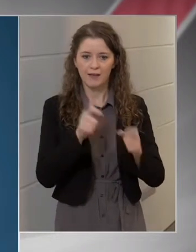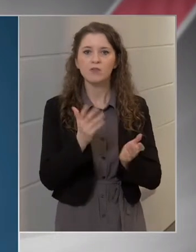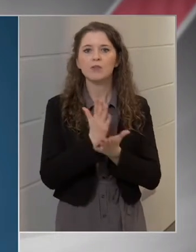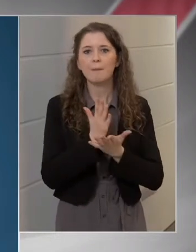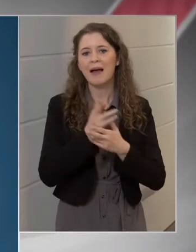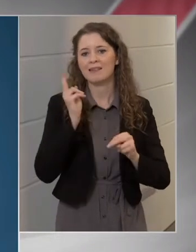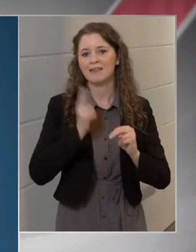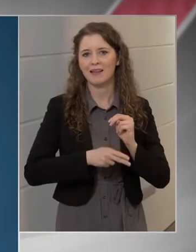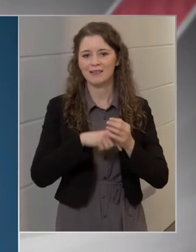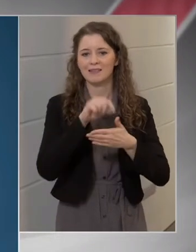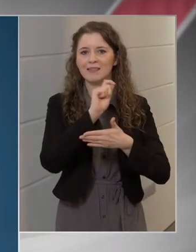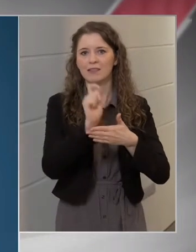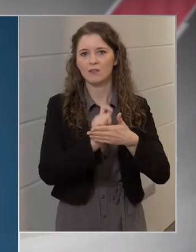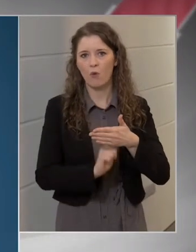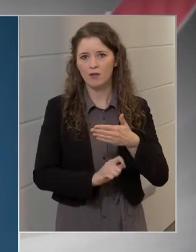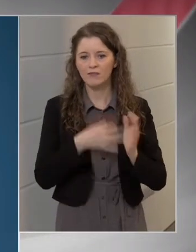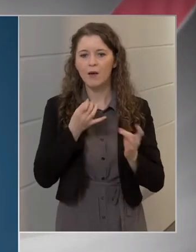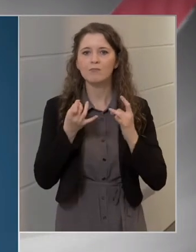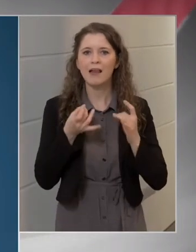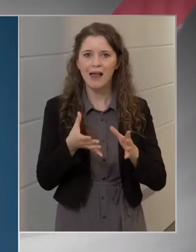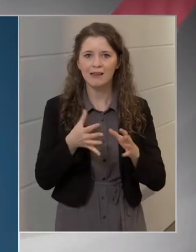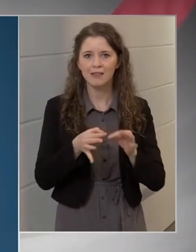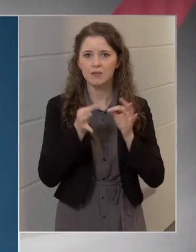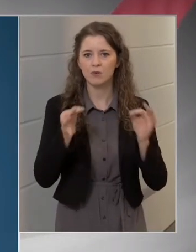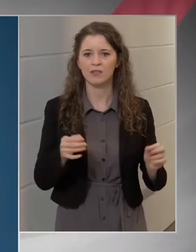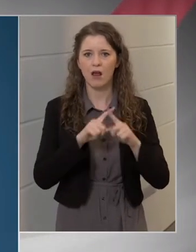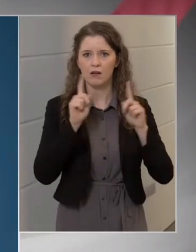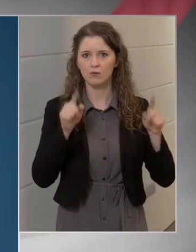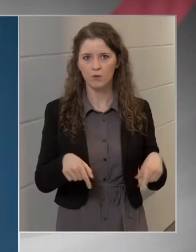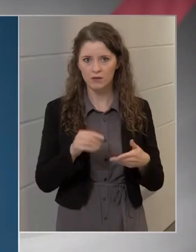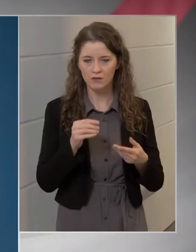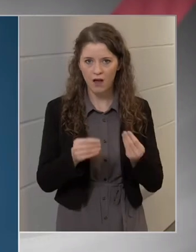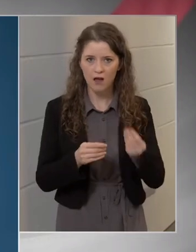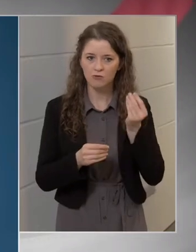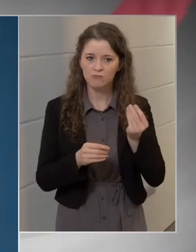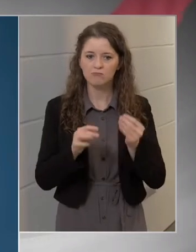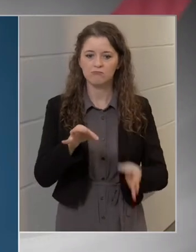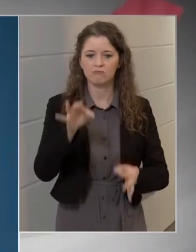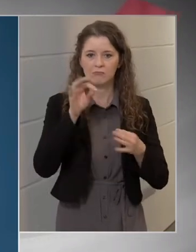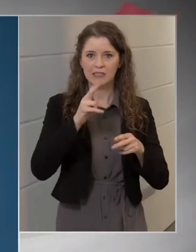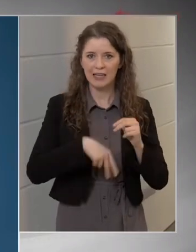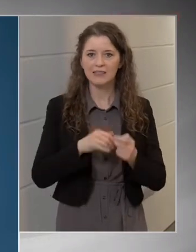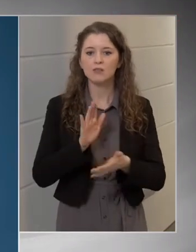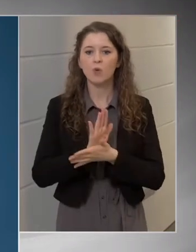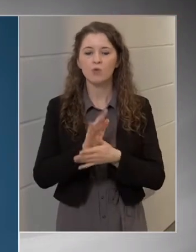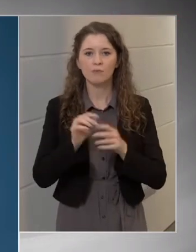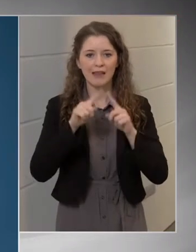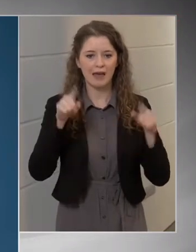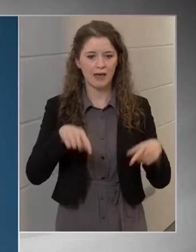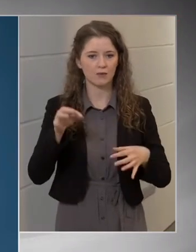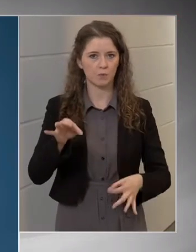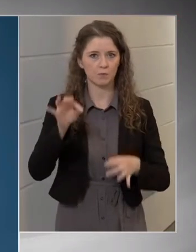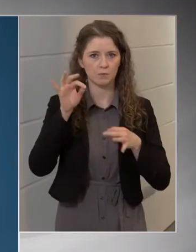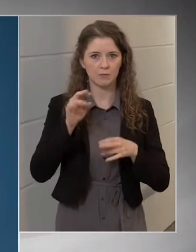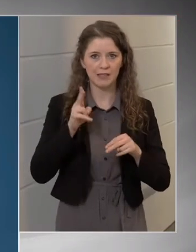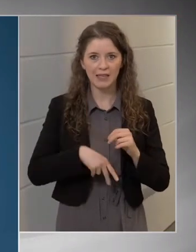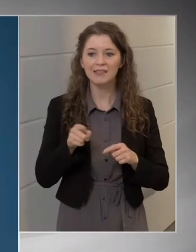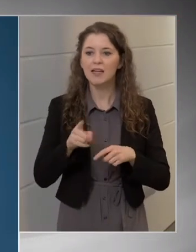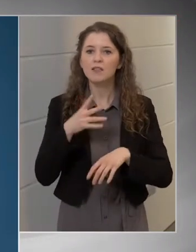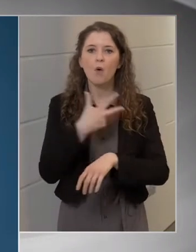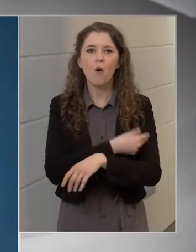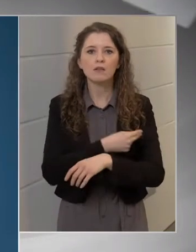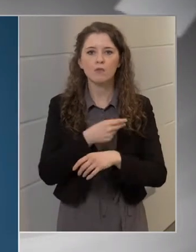kitöltötte a beleegyező nyilatkozatát, megvan a dokumentáció, ezt az oltóorvos